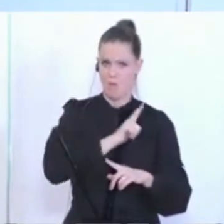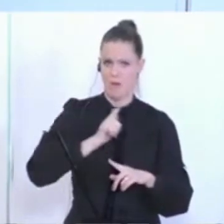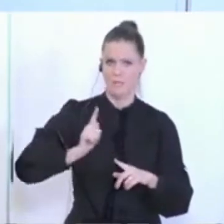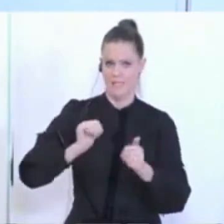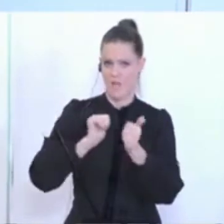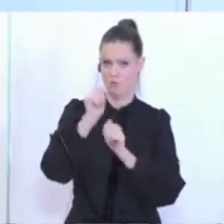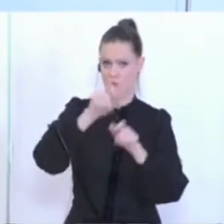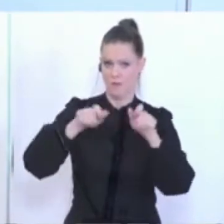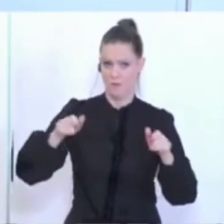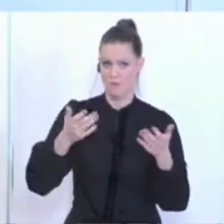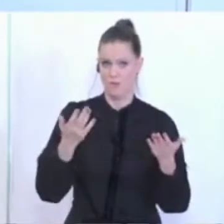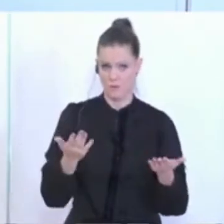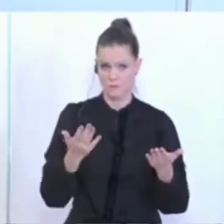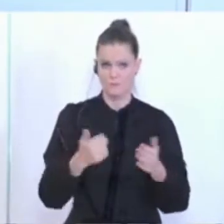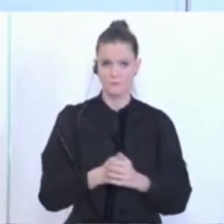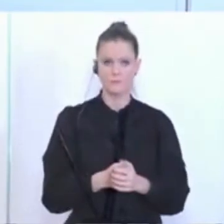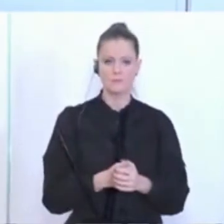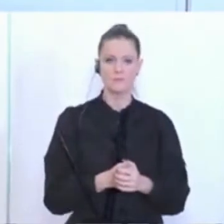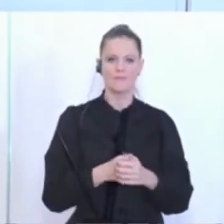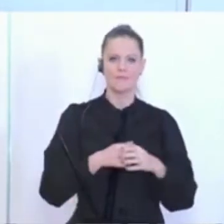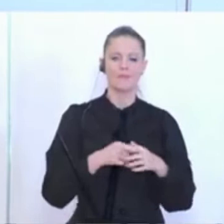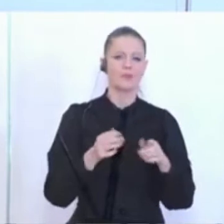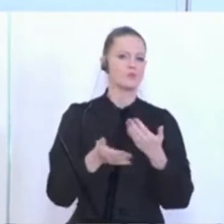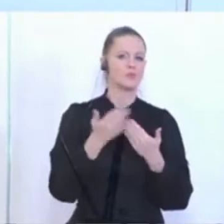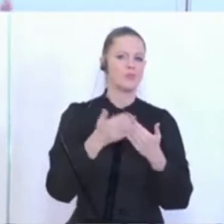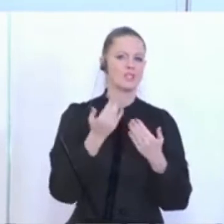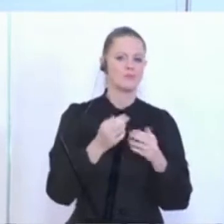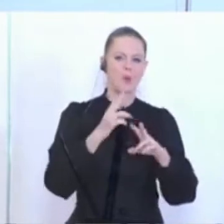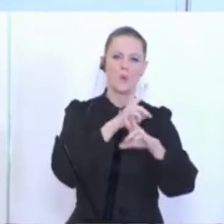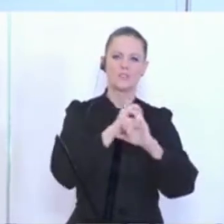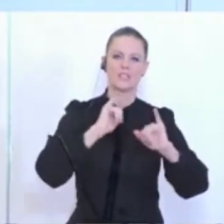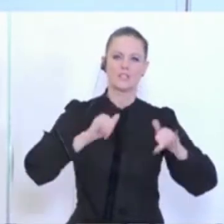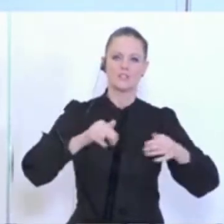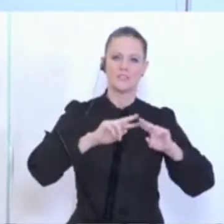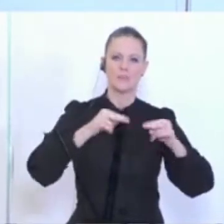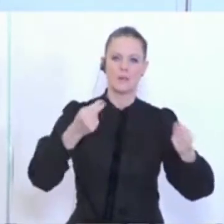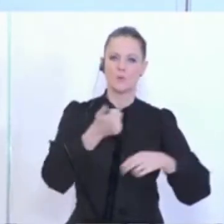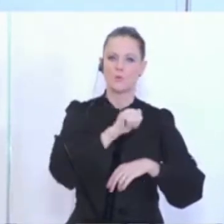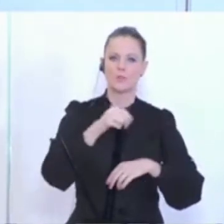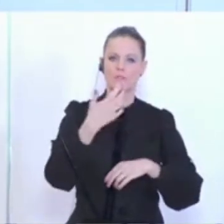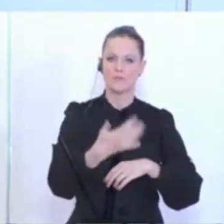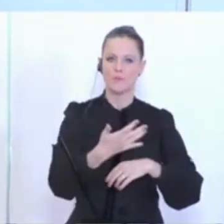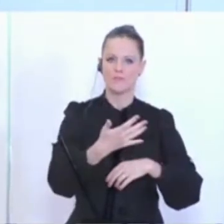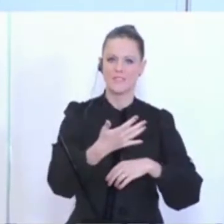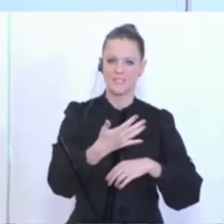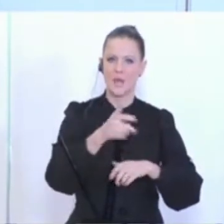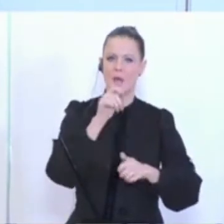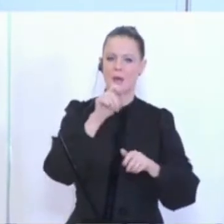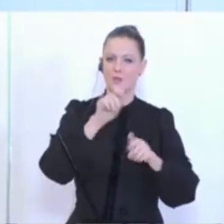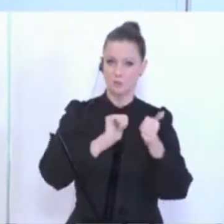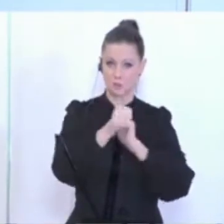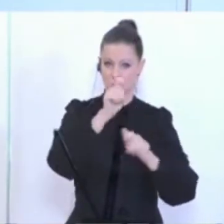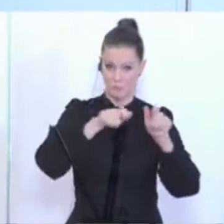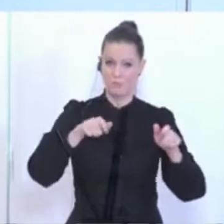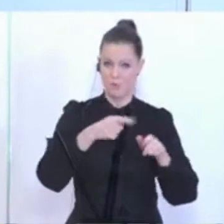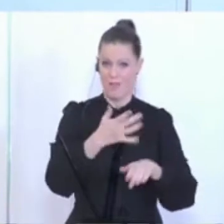Sportler. Wir hätten im Bereich des österreichischen Skiverbands bis zu 150 Athletinnen und Athleten, die